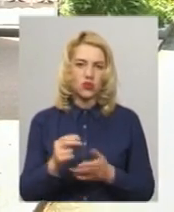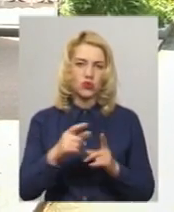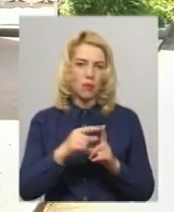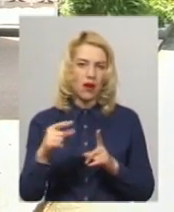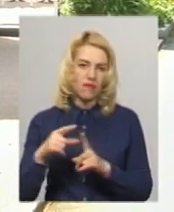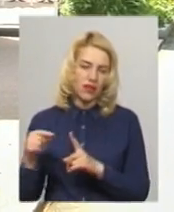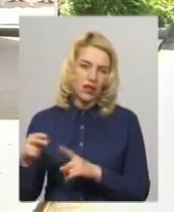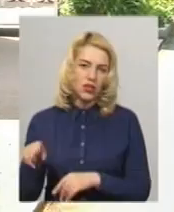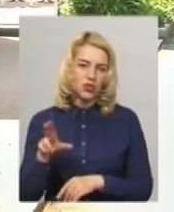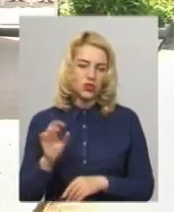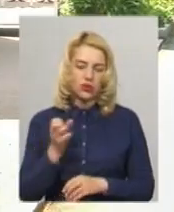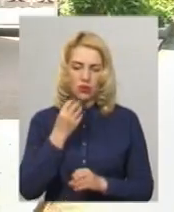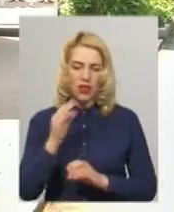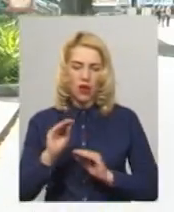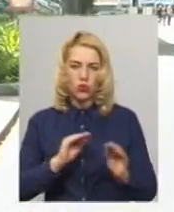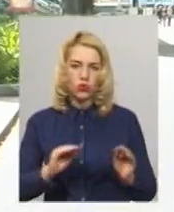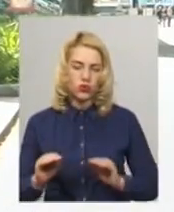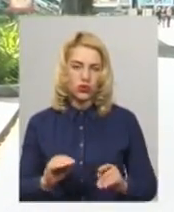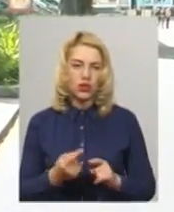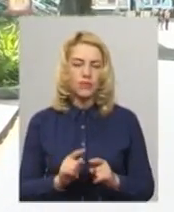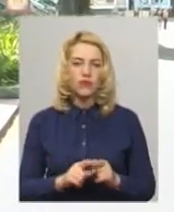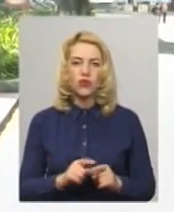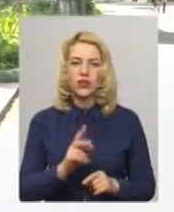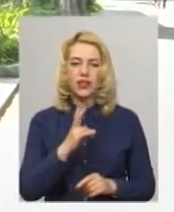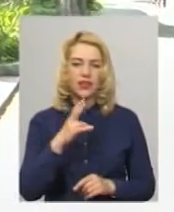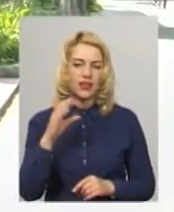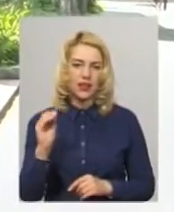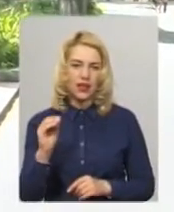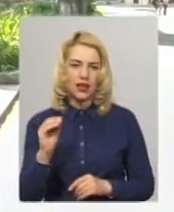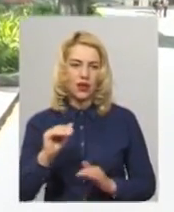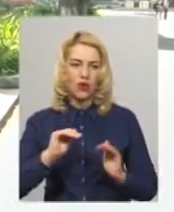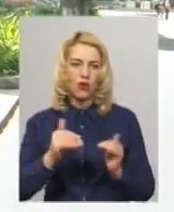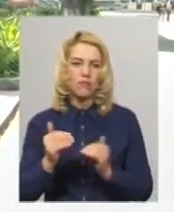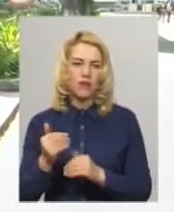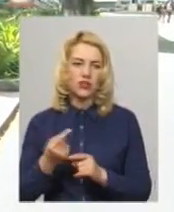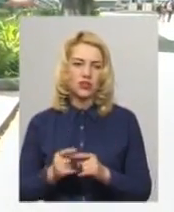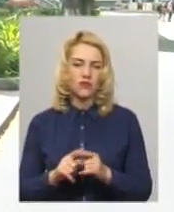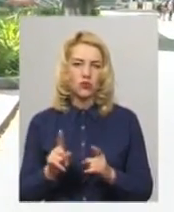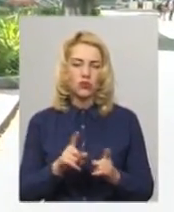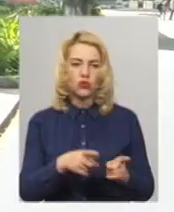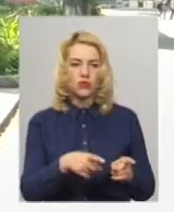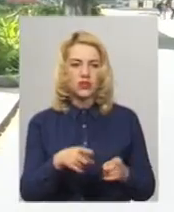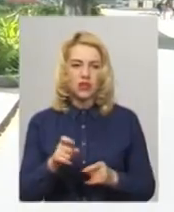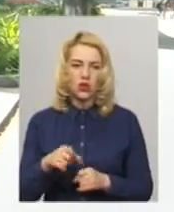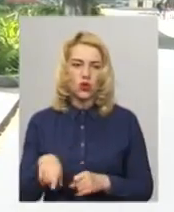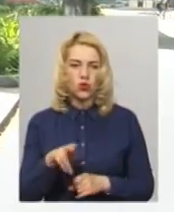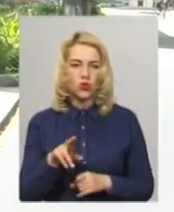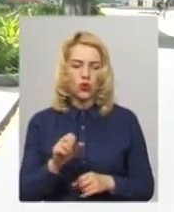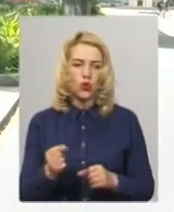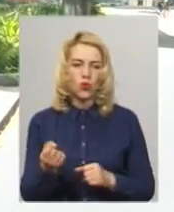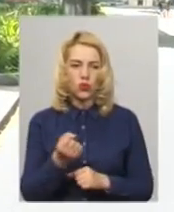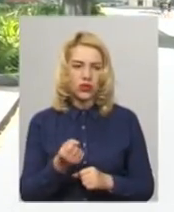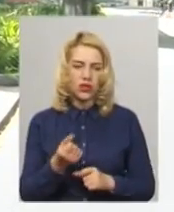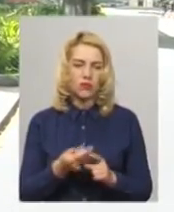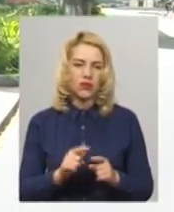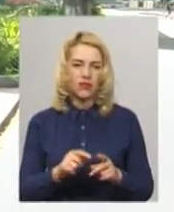благоустрою населеного пункту. Вони не обмежені в тому, щоб залучити до оцього утримання, і так і в